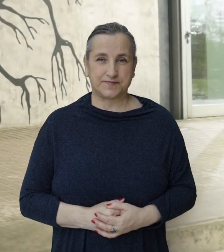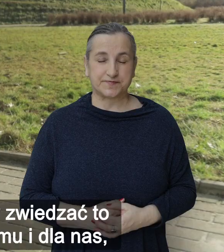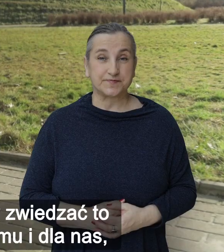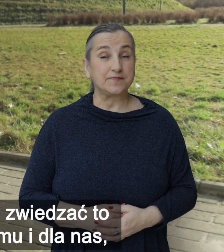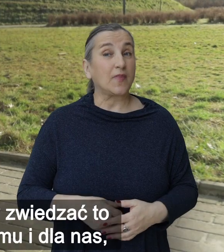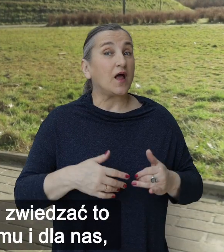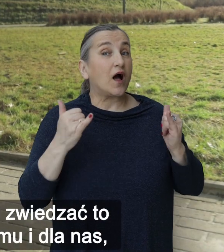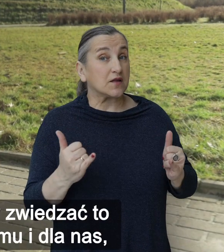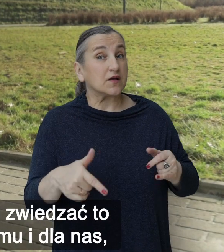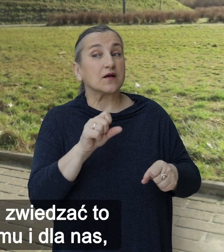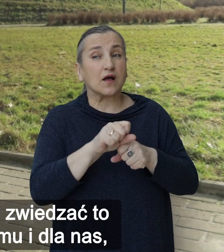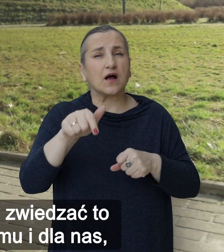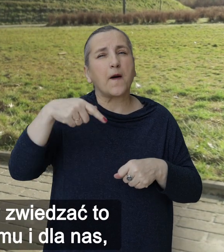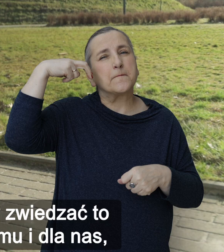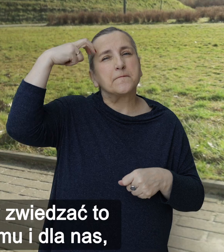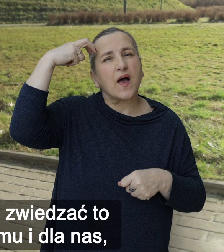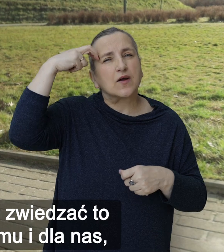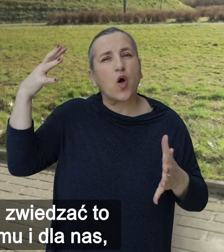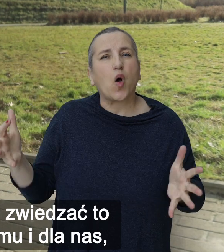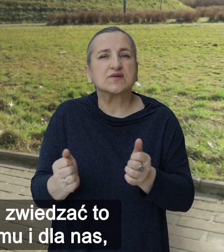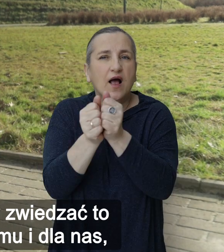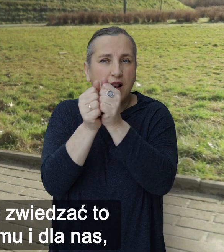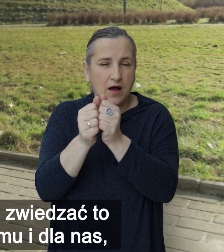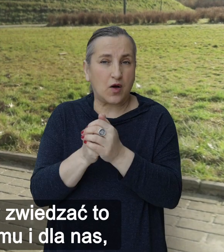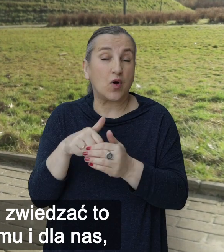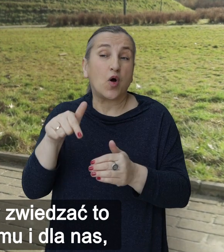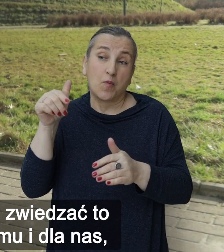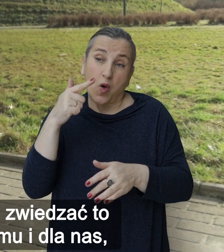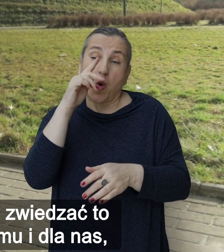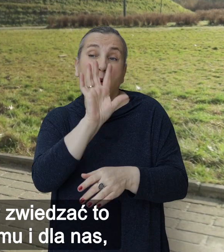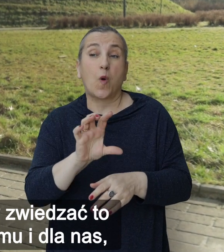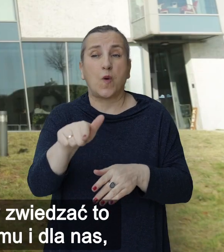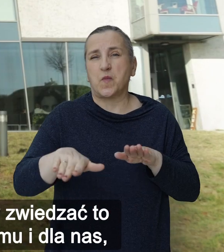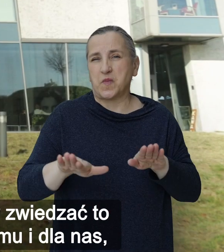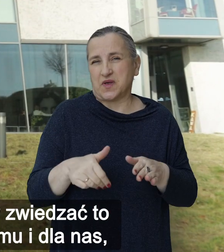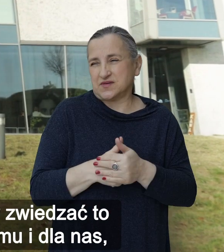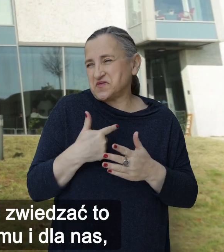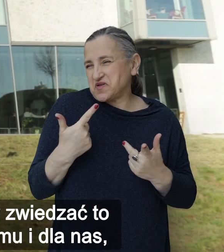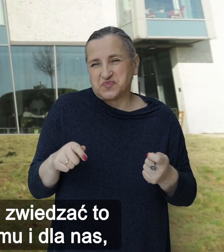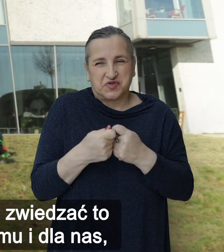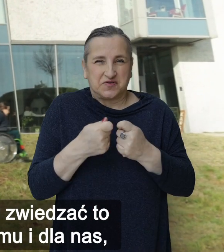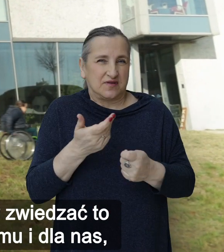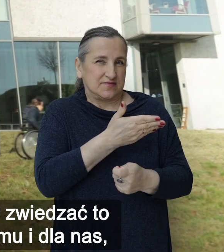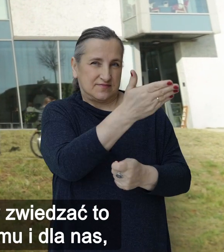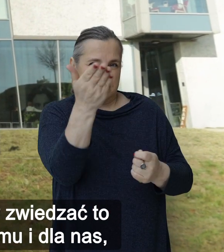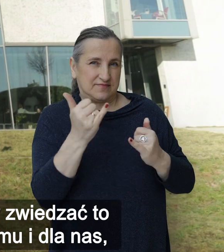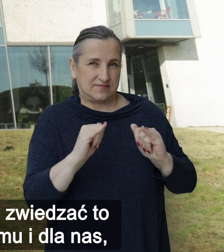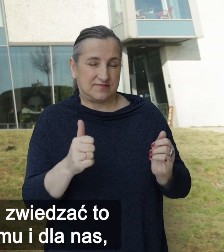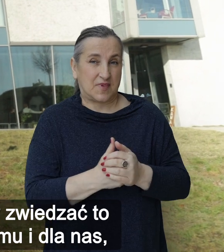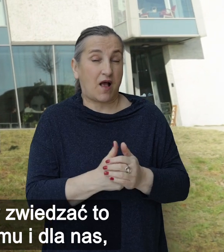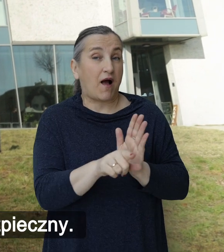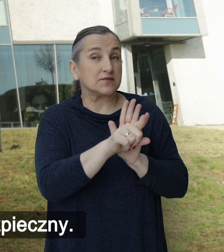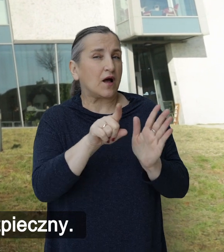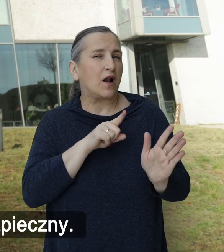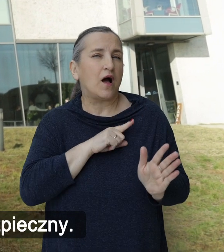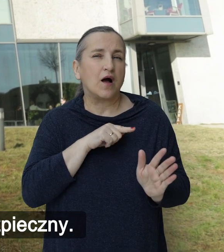Teraz jesteśmy w Parku Ocalałych i możemy zwiedzać to miejsce w sposób nie przeszkadzający nikomu i dla